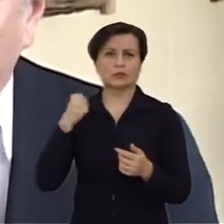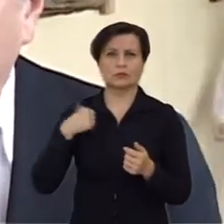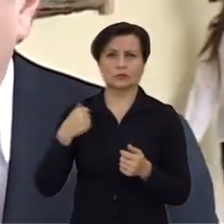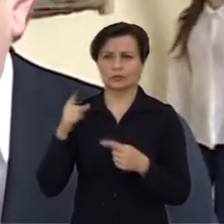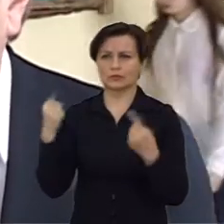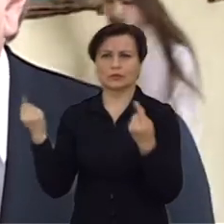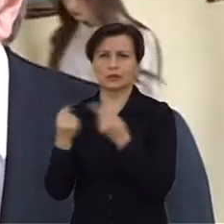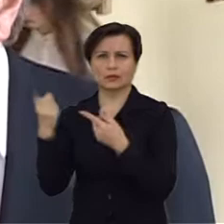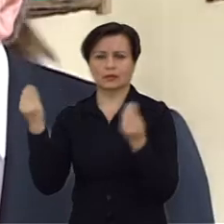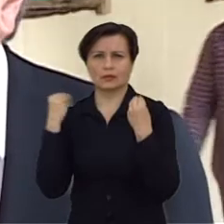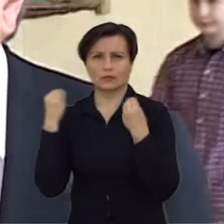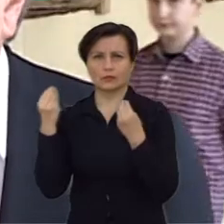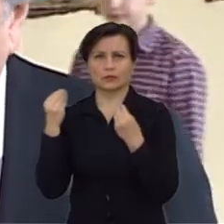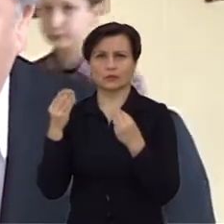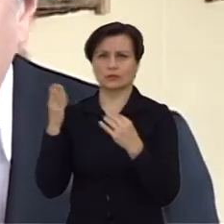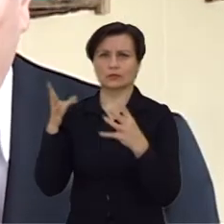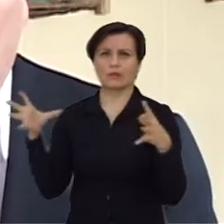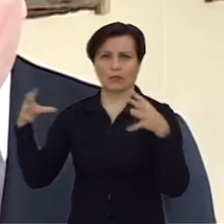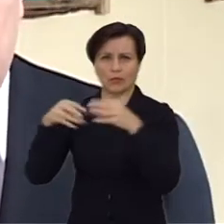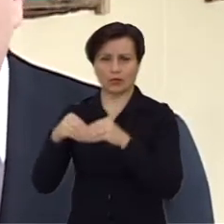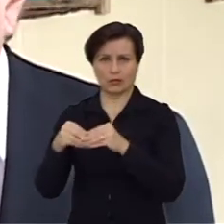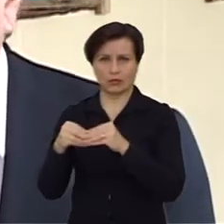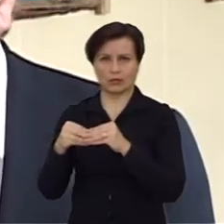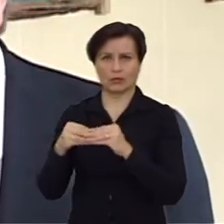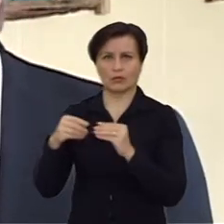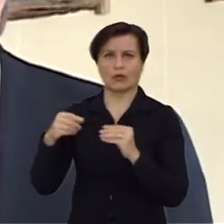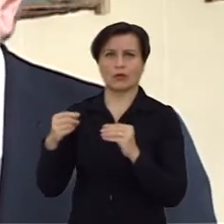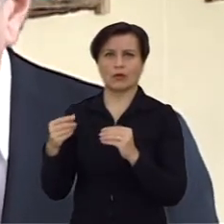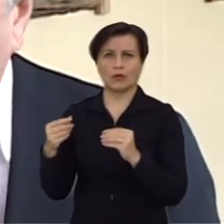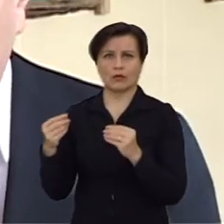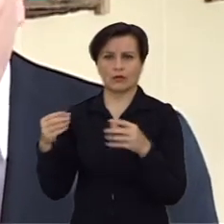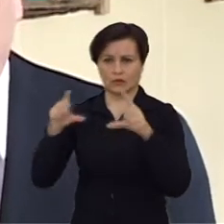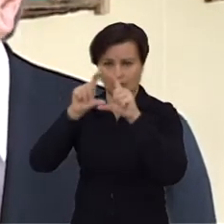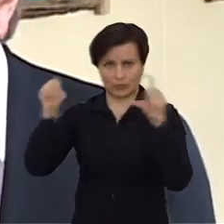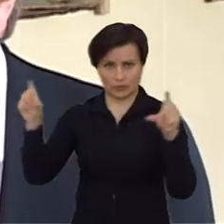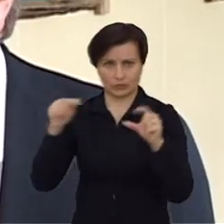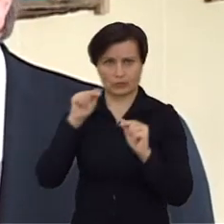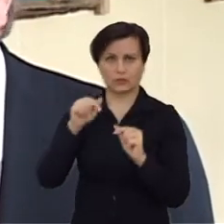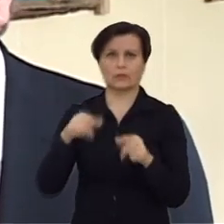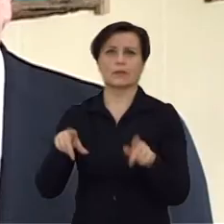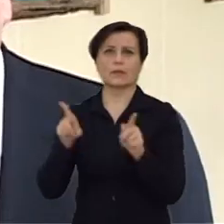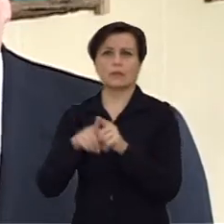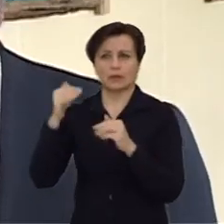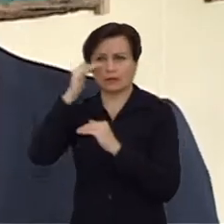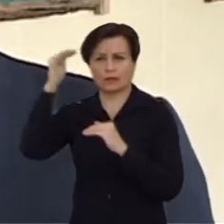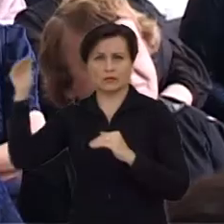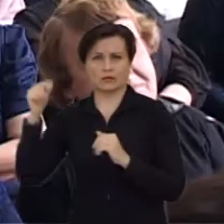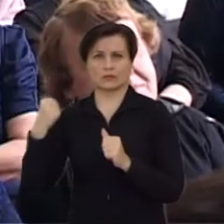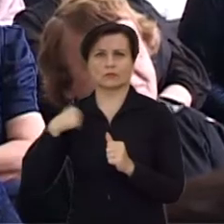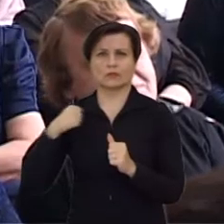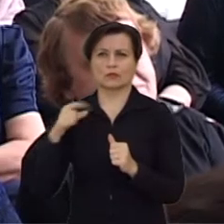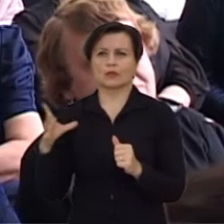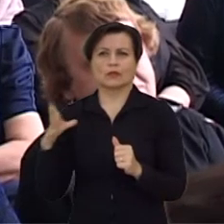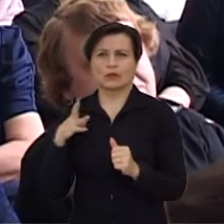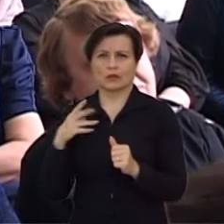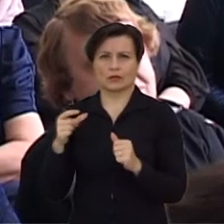prie, sakysim, bendro laivinimo mokyklų, tos aplinkos ir programo. Yra vyresnio amžiaus žmonių, kurie dėl kažkokių